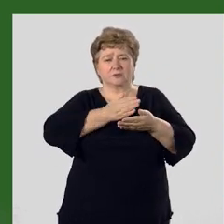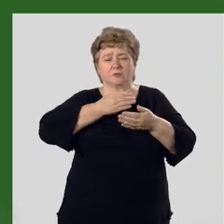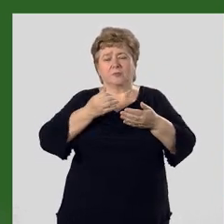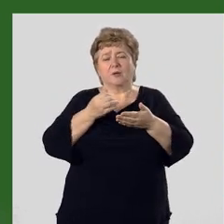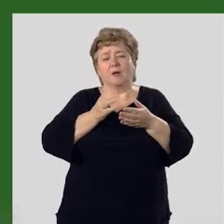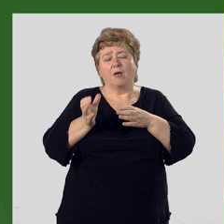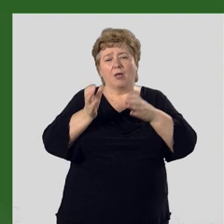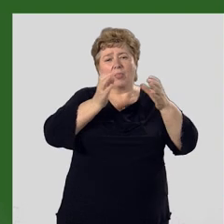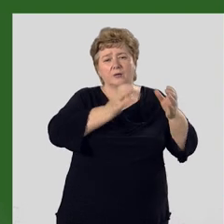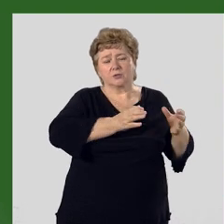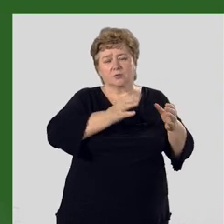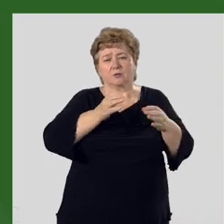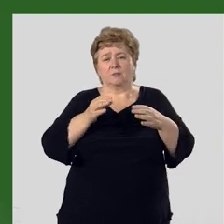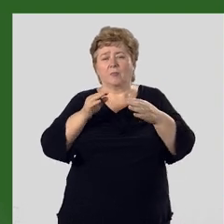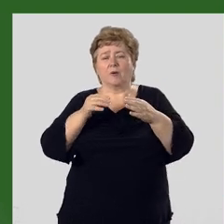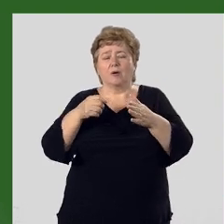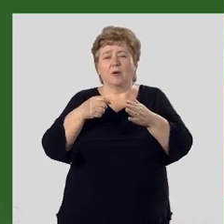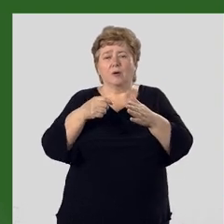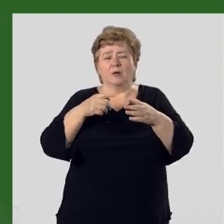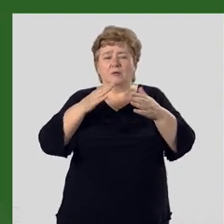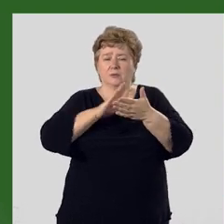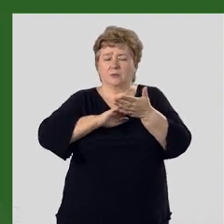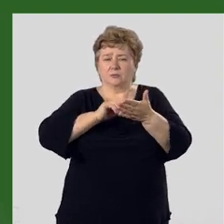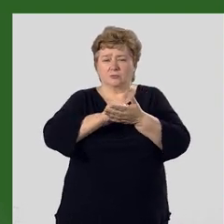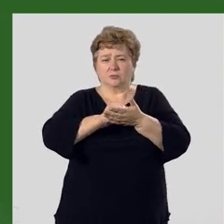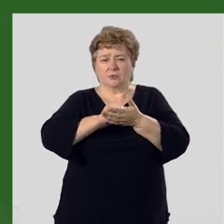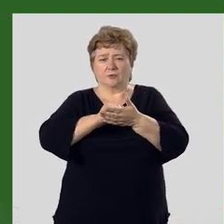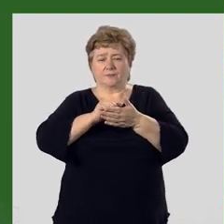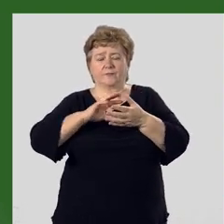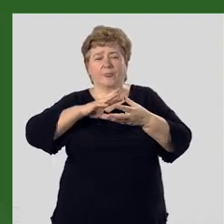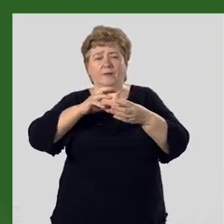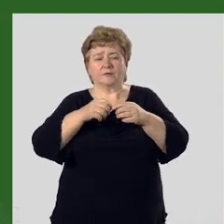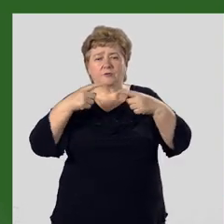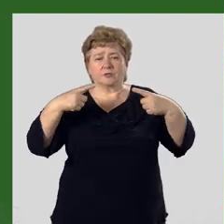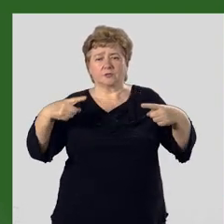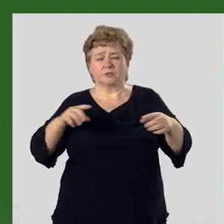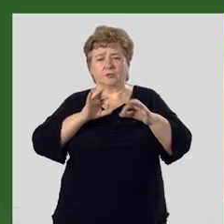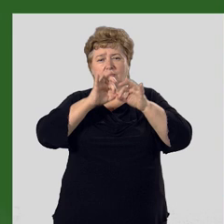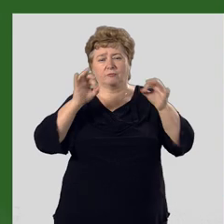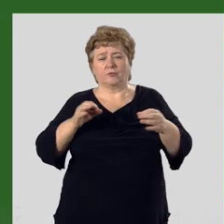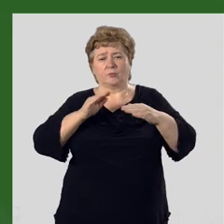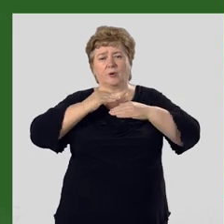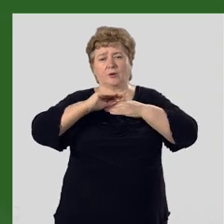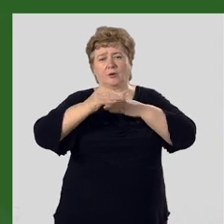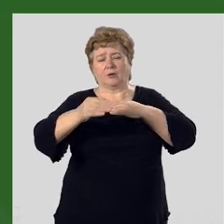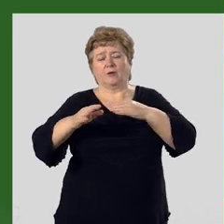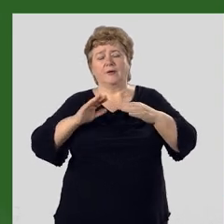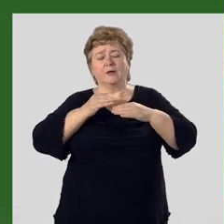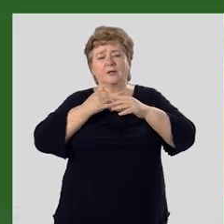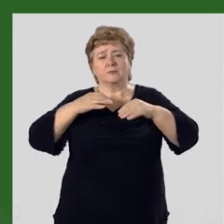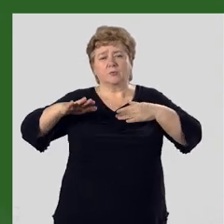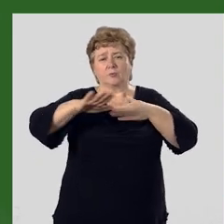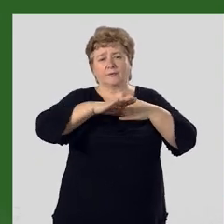отложениями, то есть продуктами разрушения. В результате различной формы рельефа земной